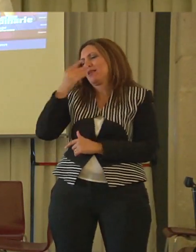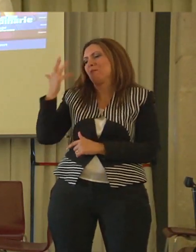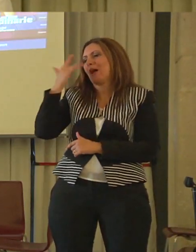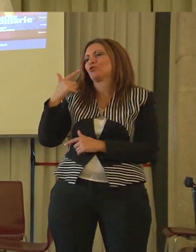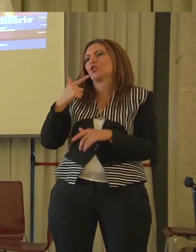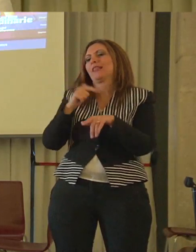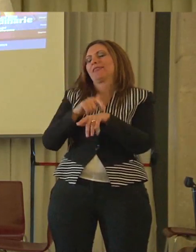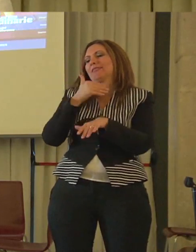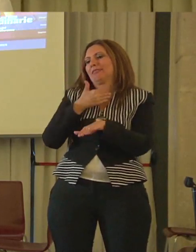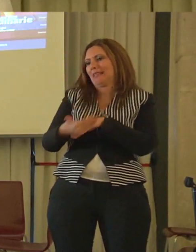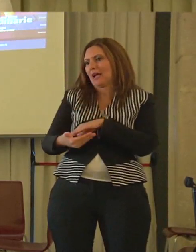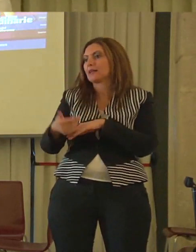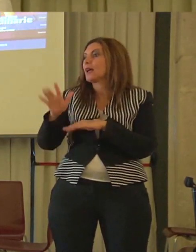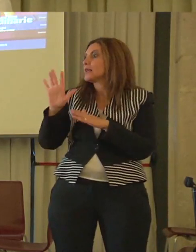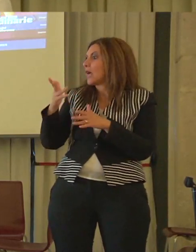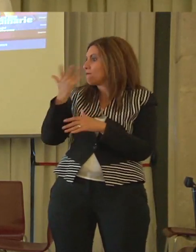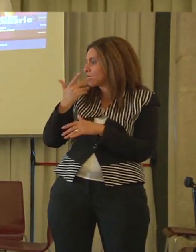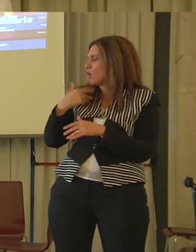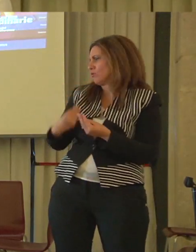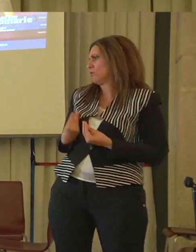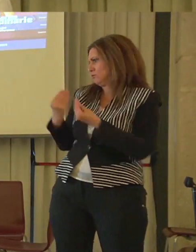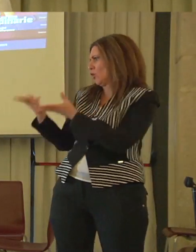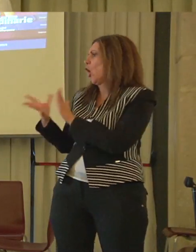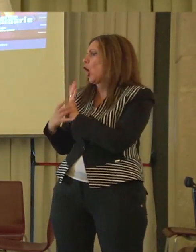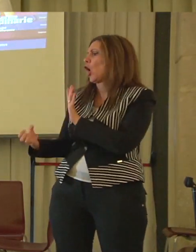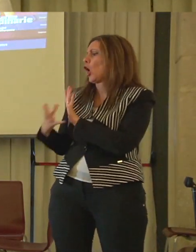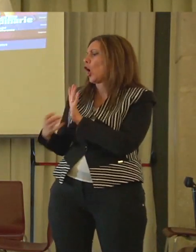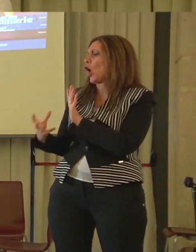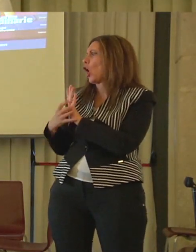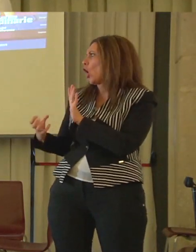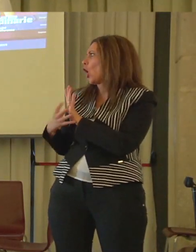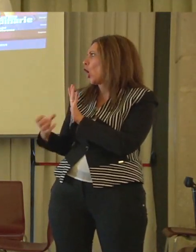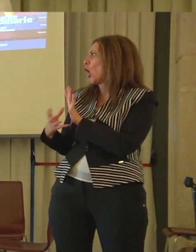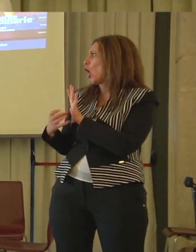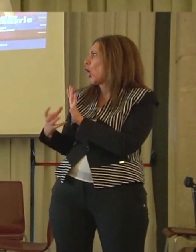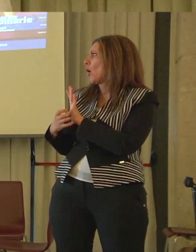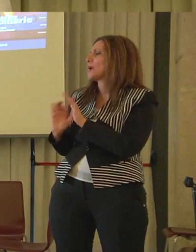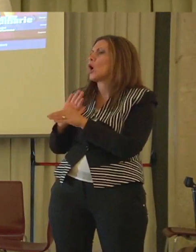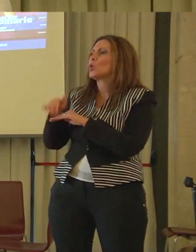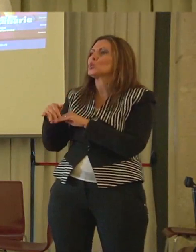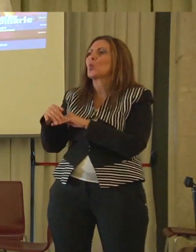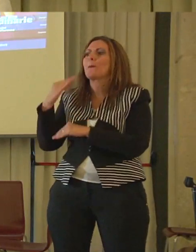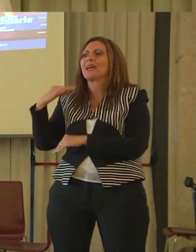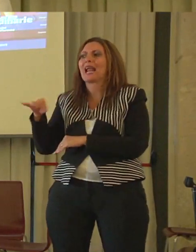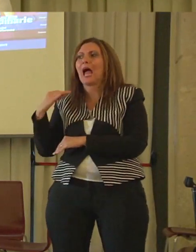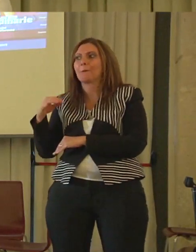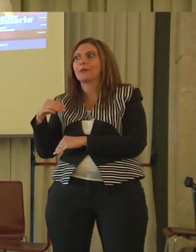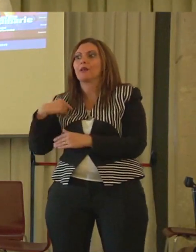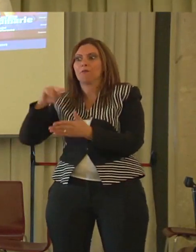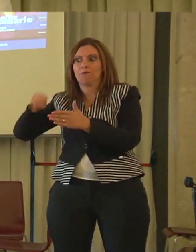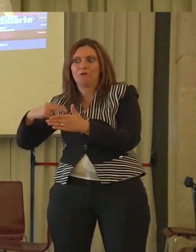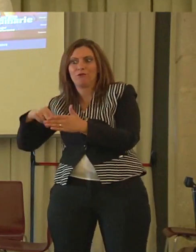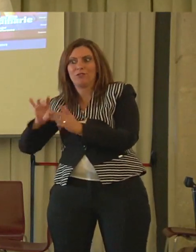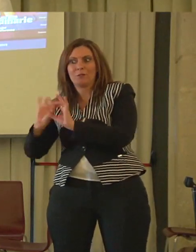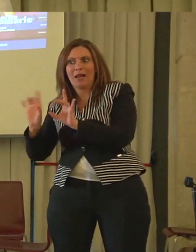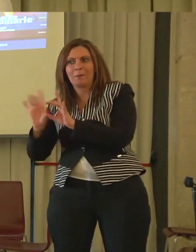lascerò copia superabile che probabilmente con tanto di liberatoria questa volta potrà far girare il video.